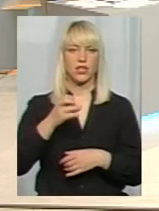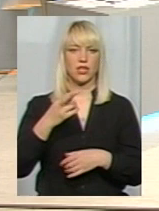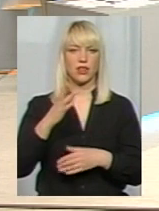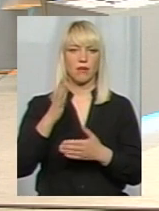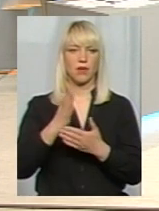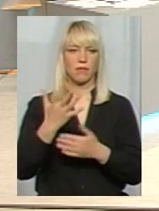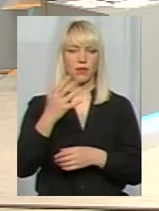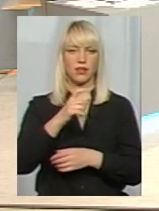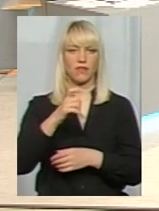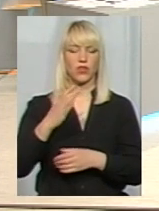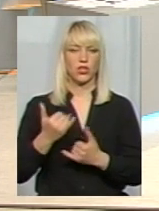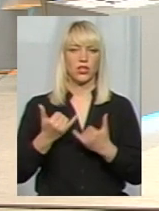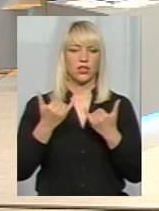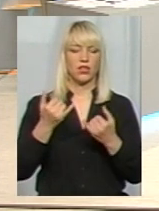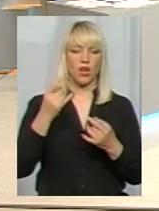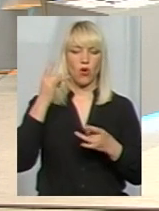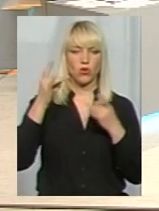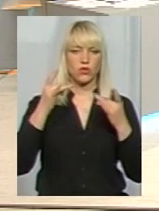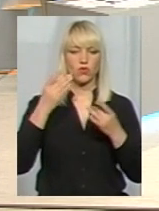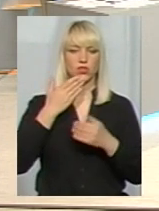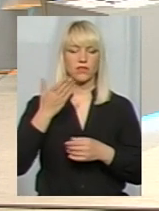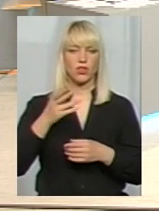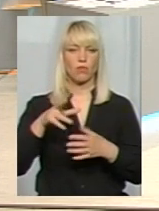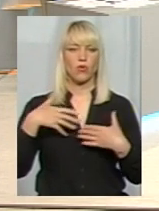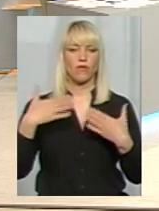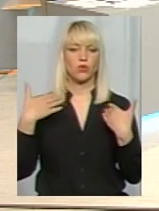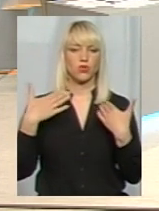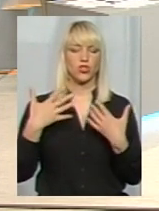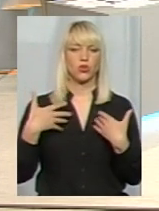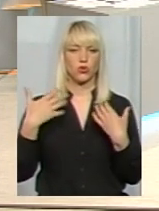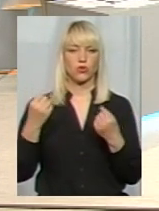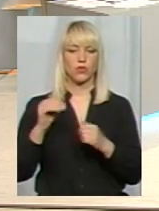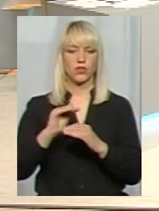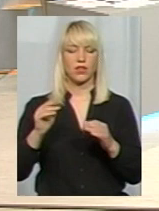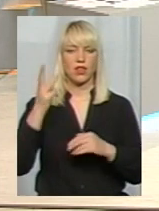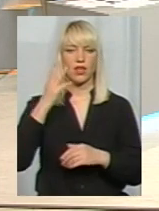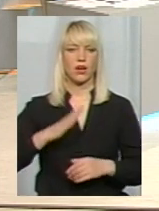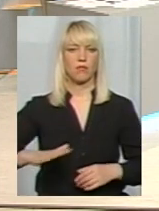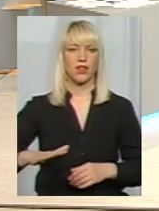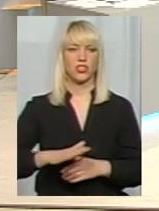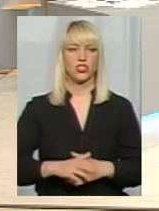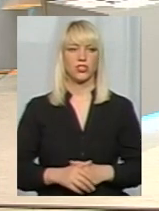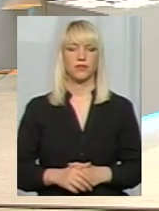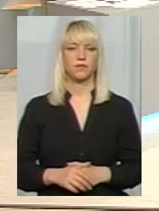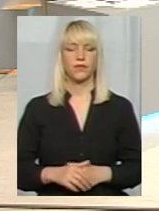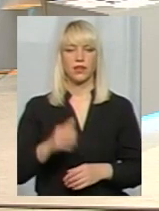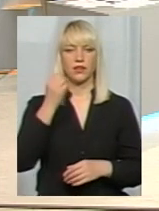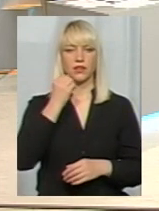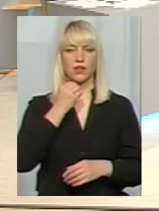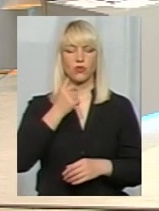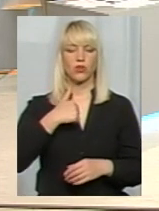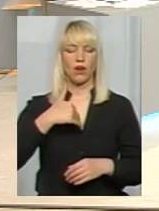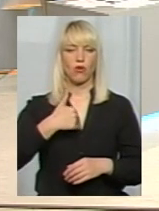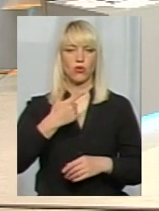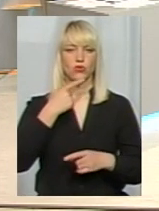5 хвилин для озвучення звіту про відпочинок і оздоровлення дітей на Хмельниччині. Прошу. Дякую. Я